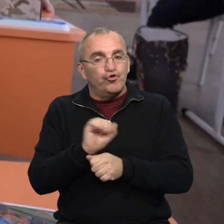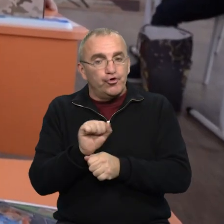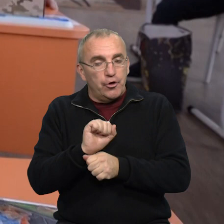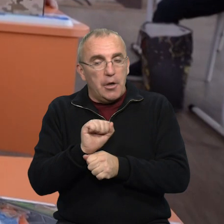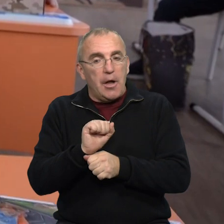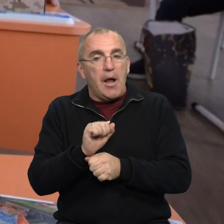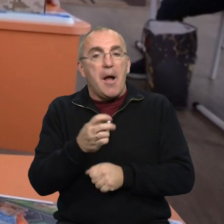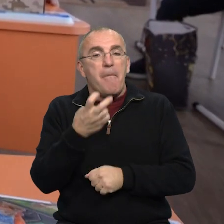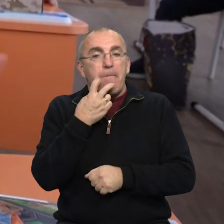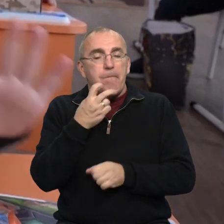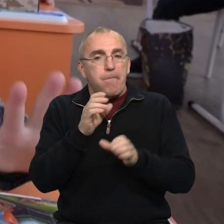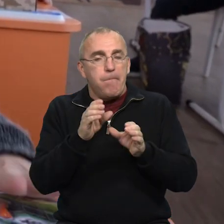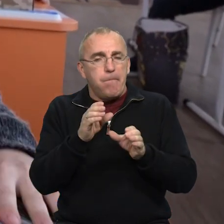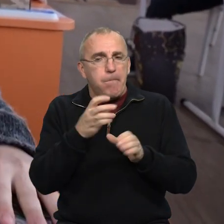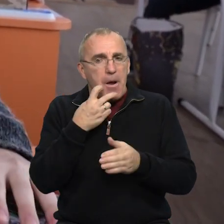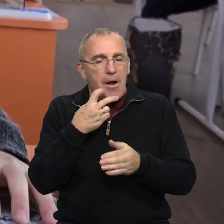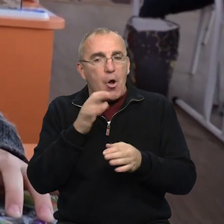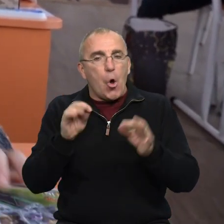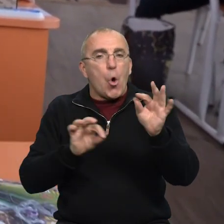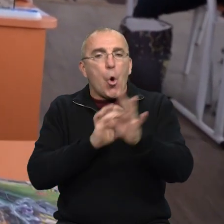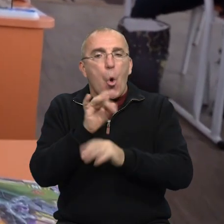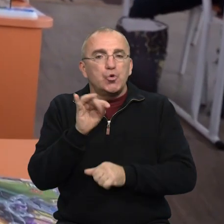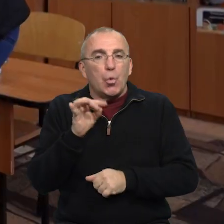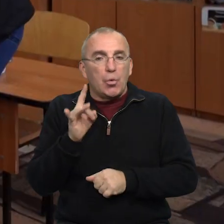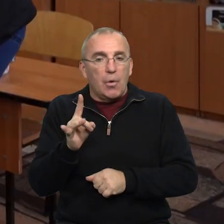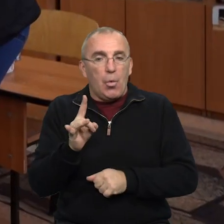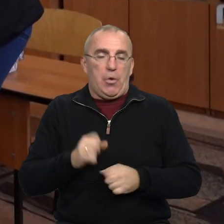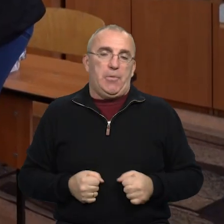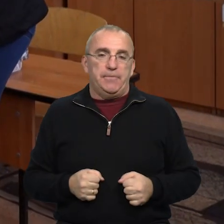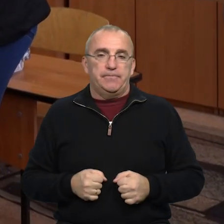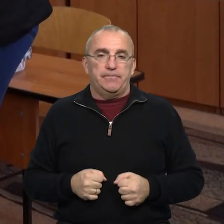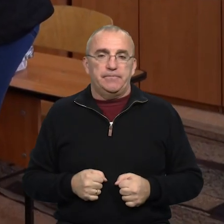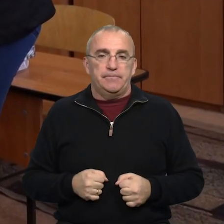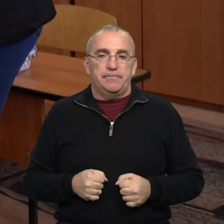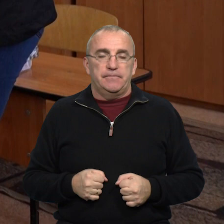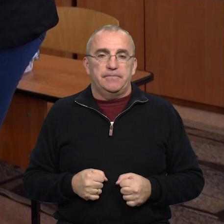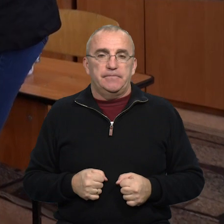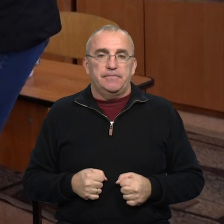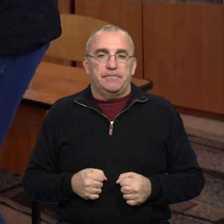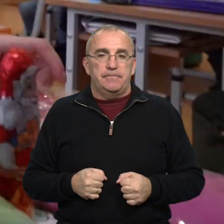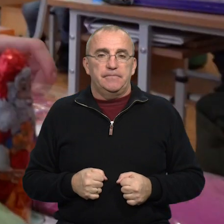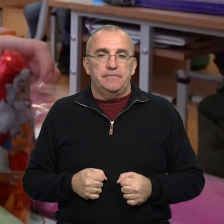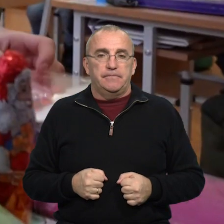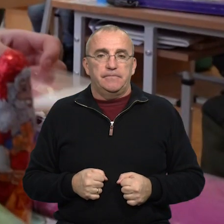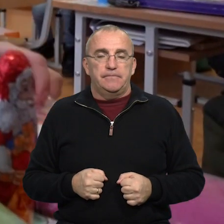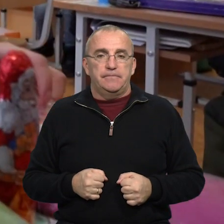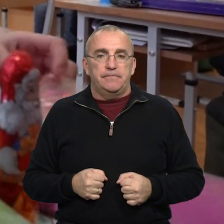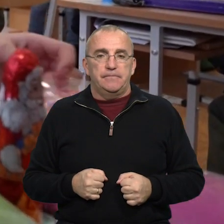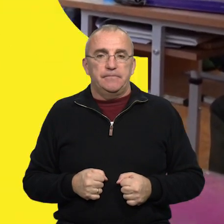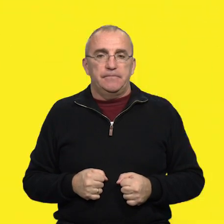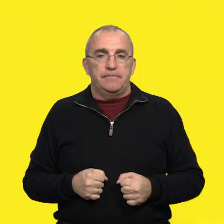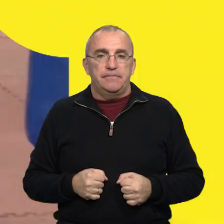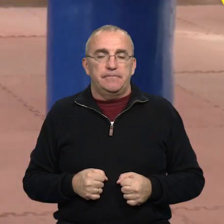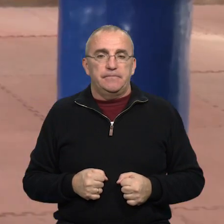батареї, конструктор. Ірина Полулях, Олександр Касьяненко, Суспільна новини, Кропивницький.